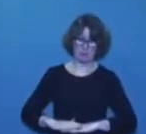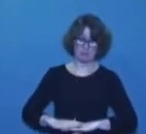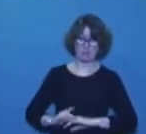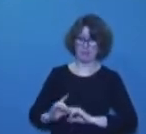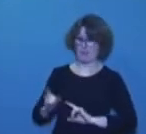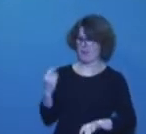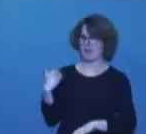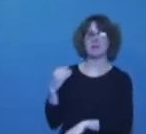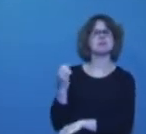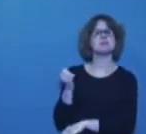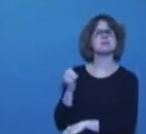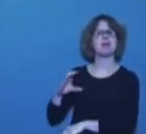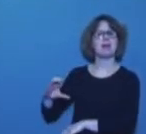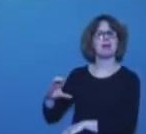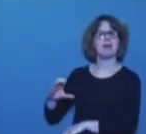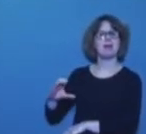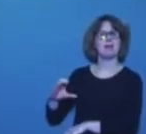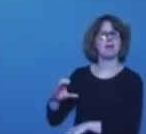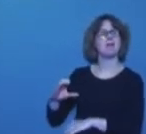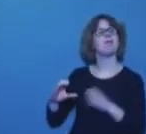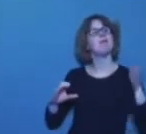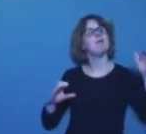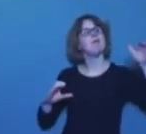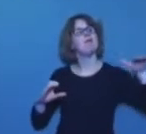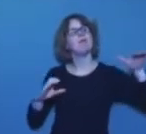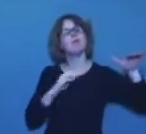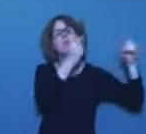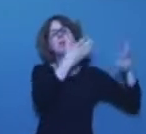Alors vous voulez savoir ce que les autres vous proposent ?